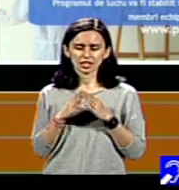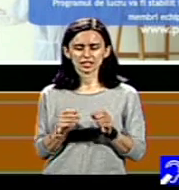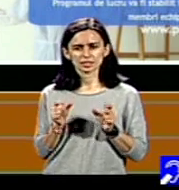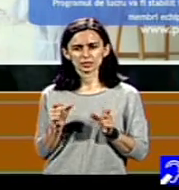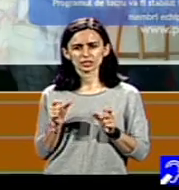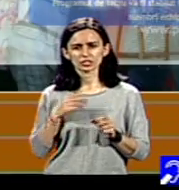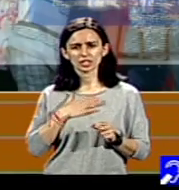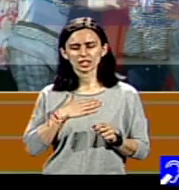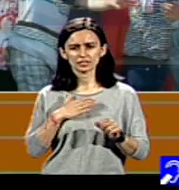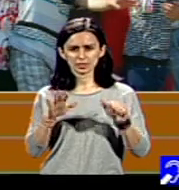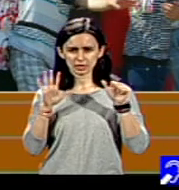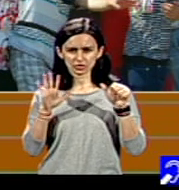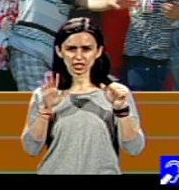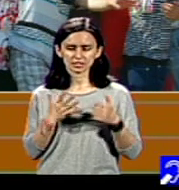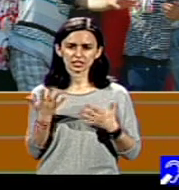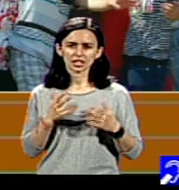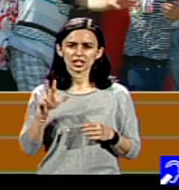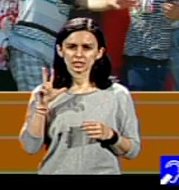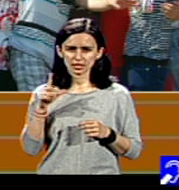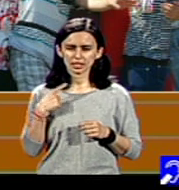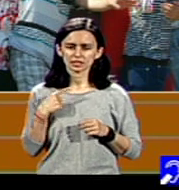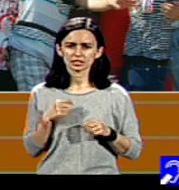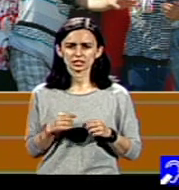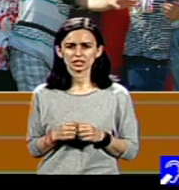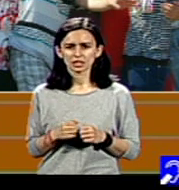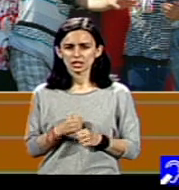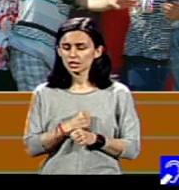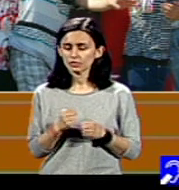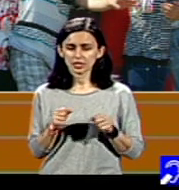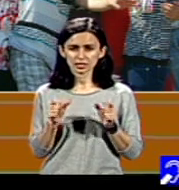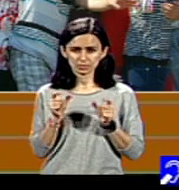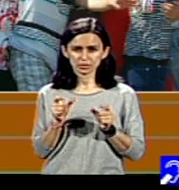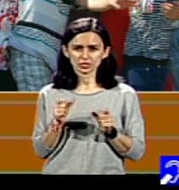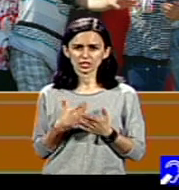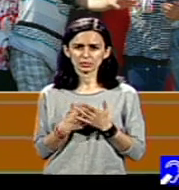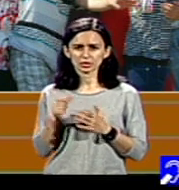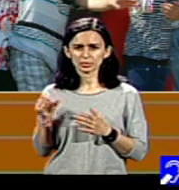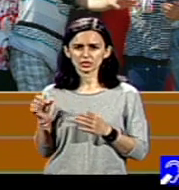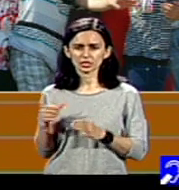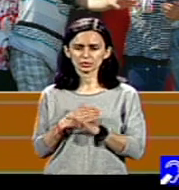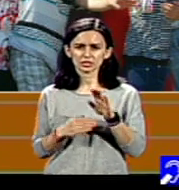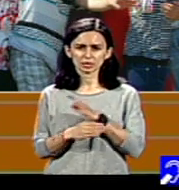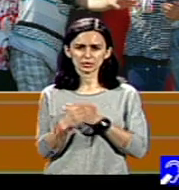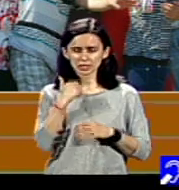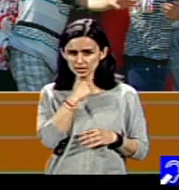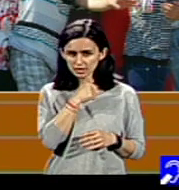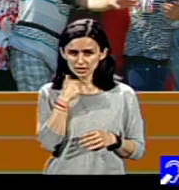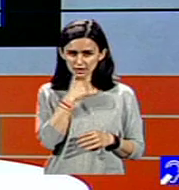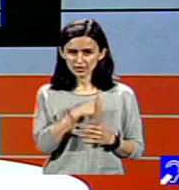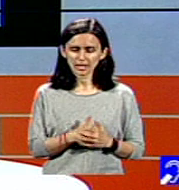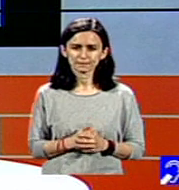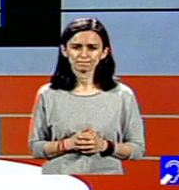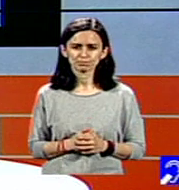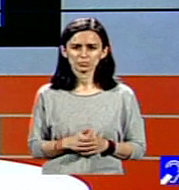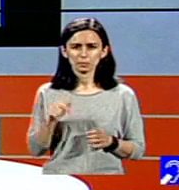trei sunt maxim protejate pentru persoanele cu dizabilități severe, din nou. Maxim protejate, adică ne spui, de